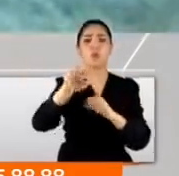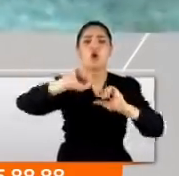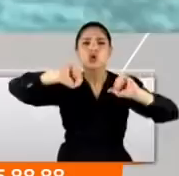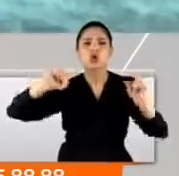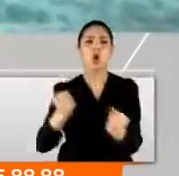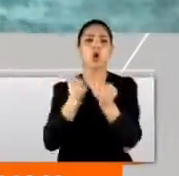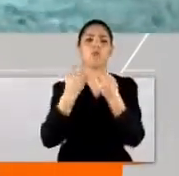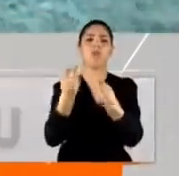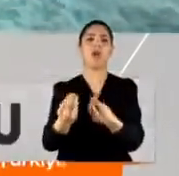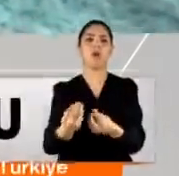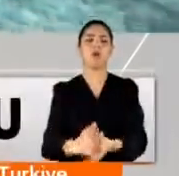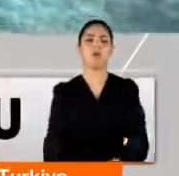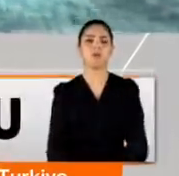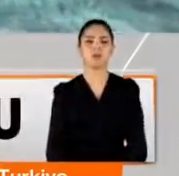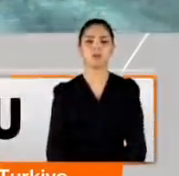çıkıyor.